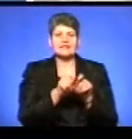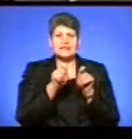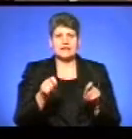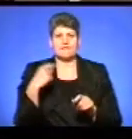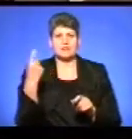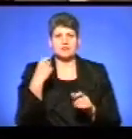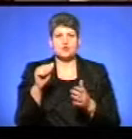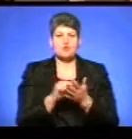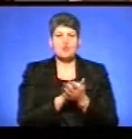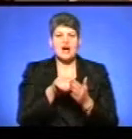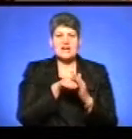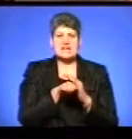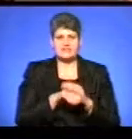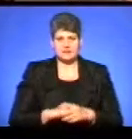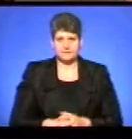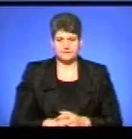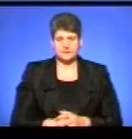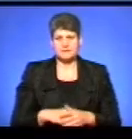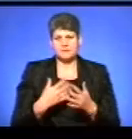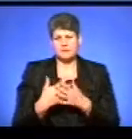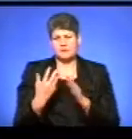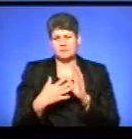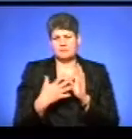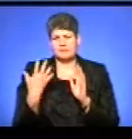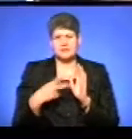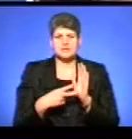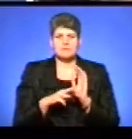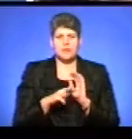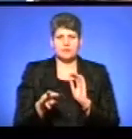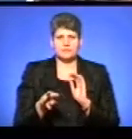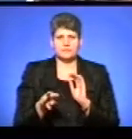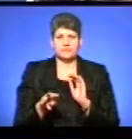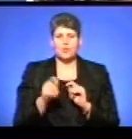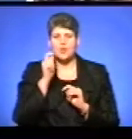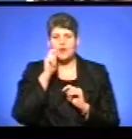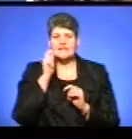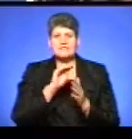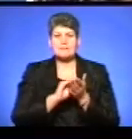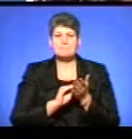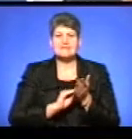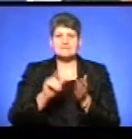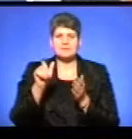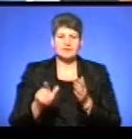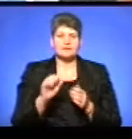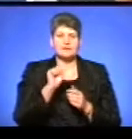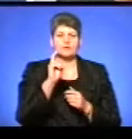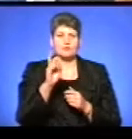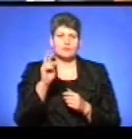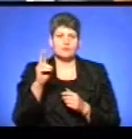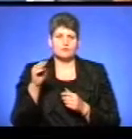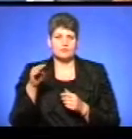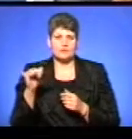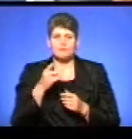архіві. Цифра десь приблизно 5-7 мільярдів. Український письменник Андрій Кокотюха презентував у